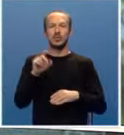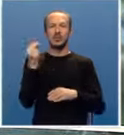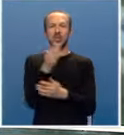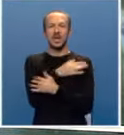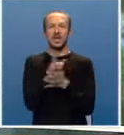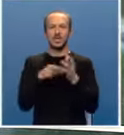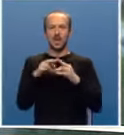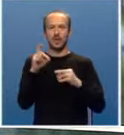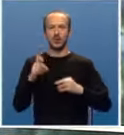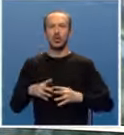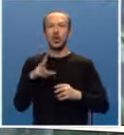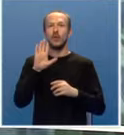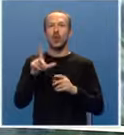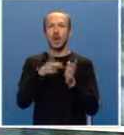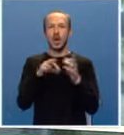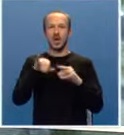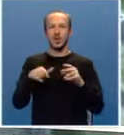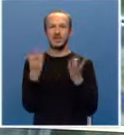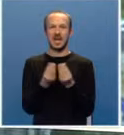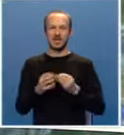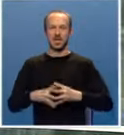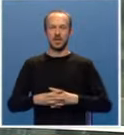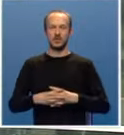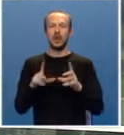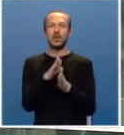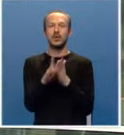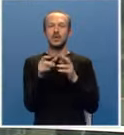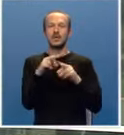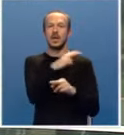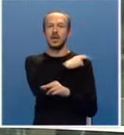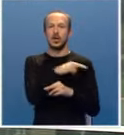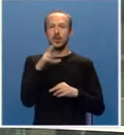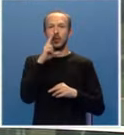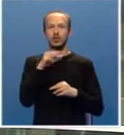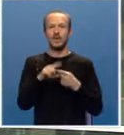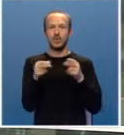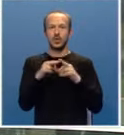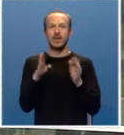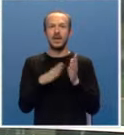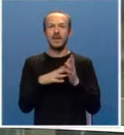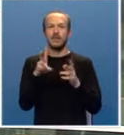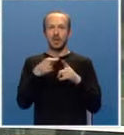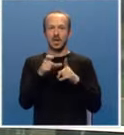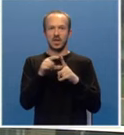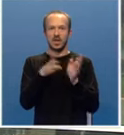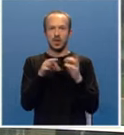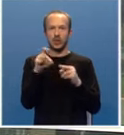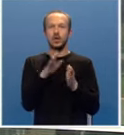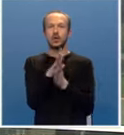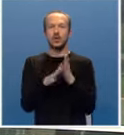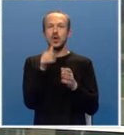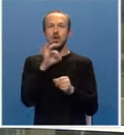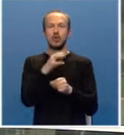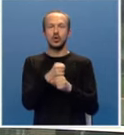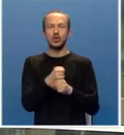Republike Srpske Željke Cvjanović ovoj lokalnoj zajednici. U razgovoru s načelnikom Opštine Foča Milanom Vukadinovićem govorilo se o